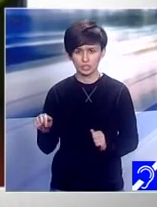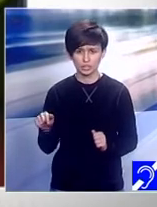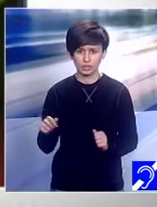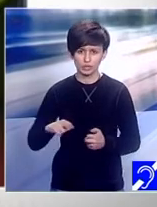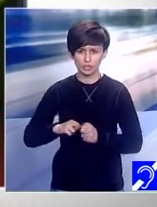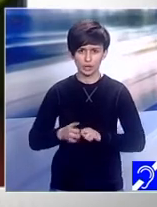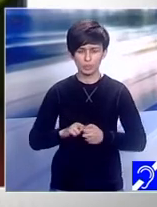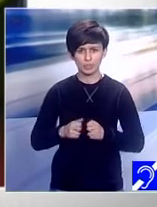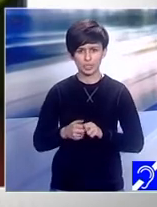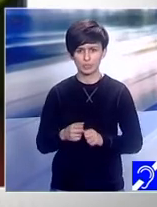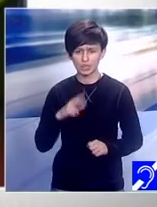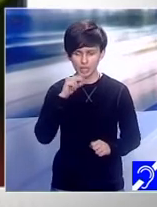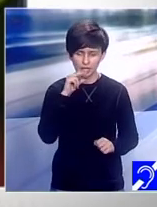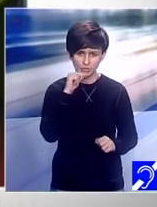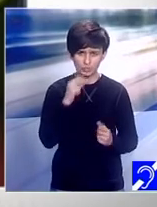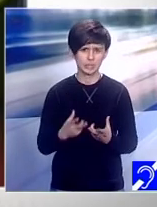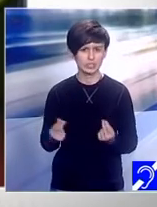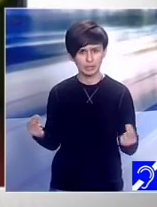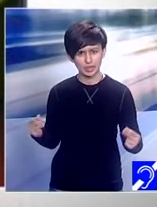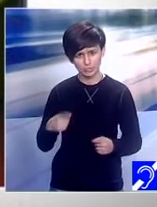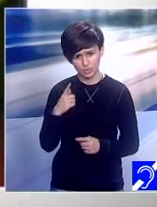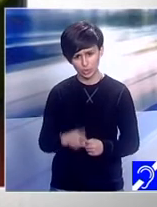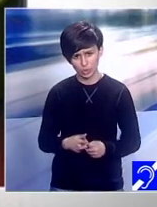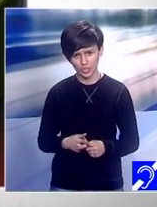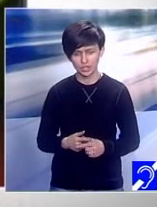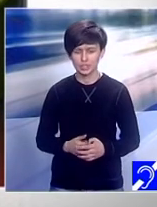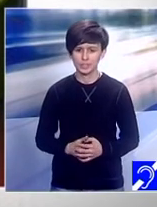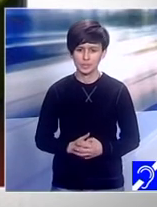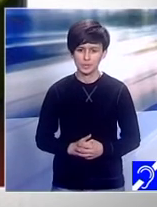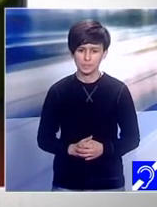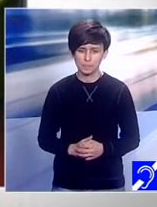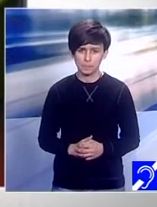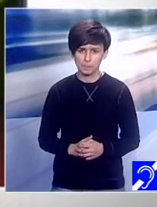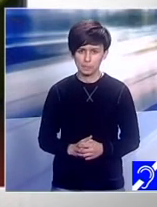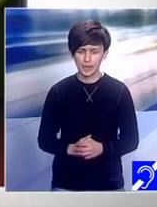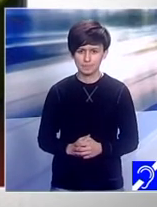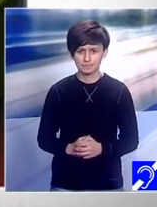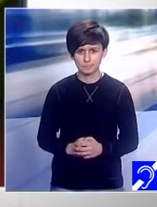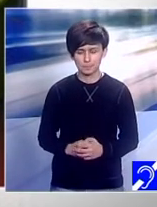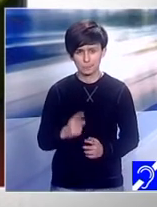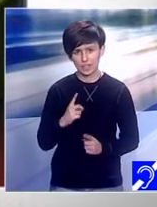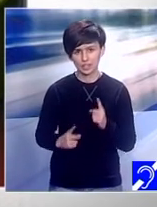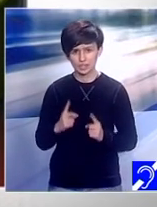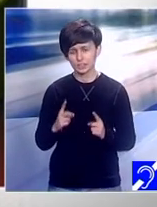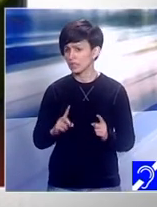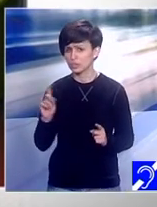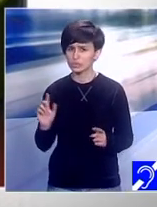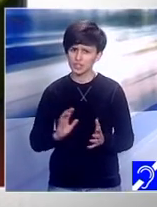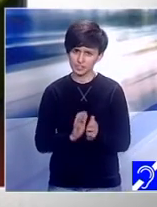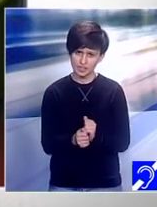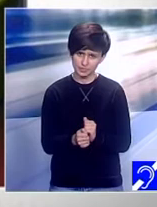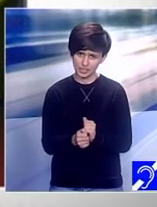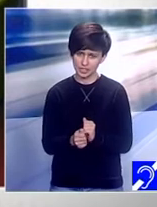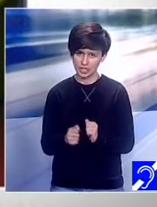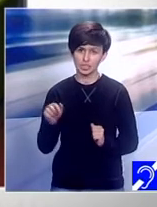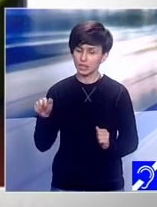abordat de mai multe ori în emisiunea fără prejdecăți s-au pus și simplu nu s fi desfințat el și acum ar fi lucrat s-au desfințat și nimeni